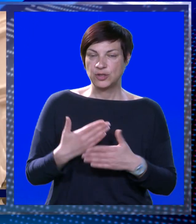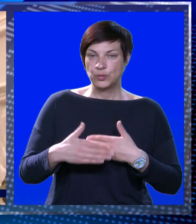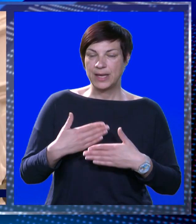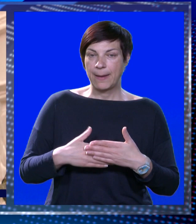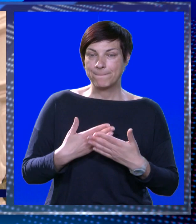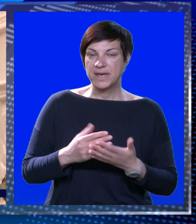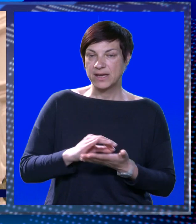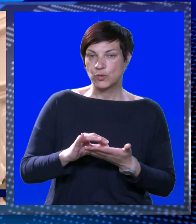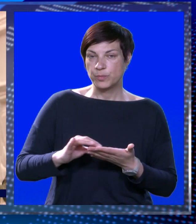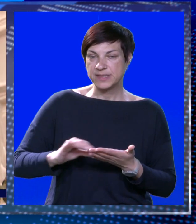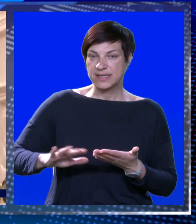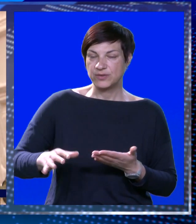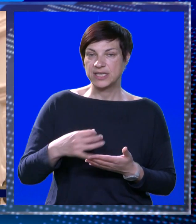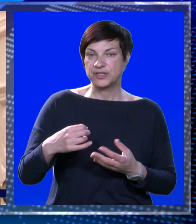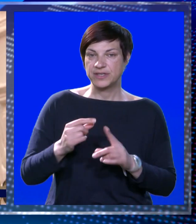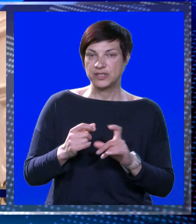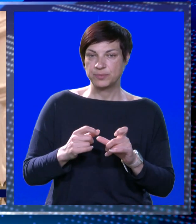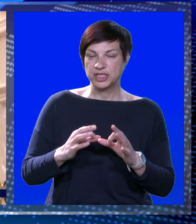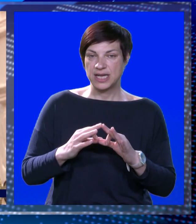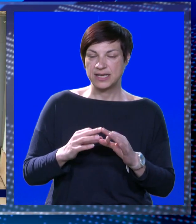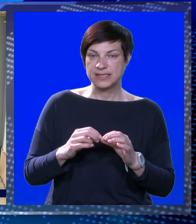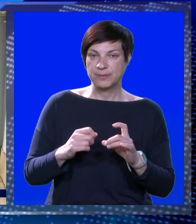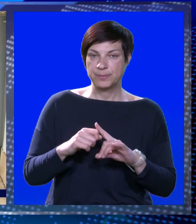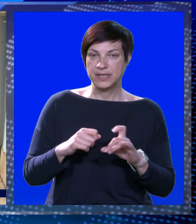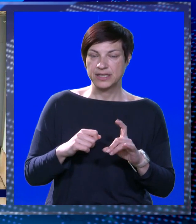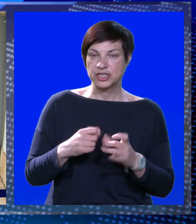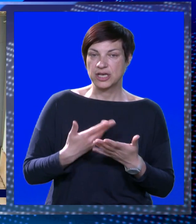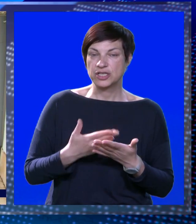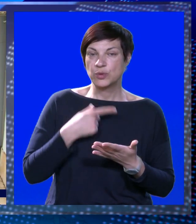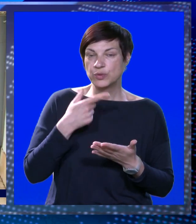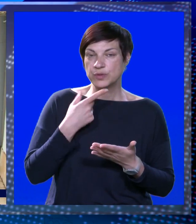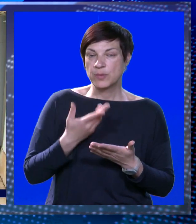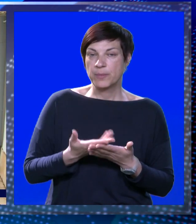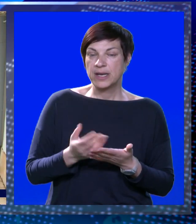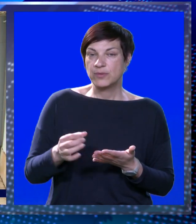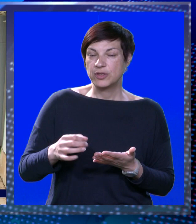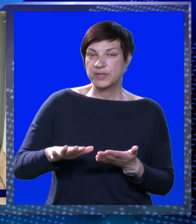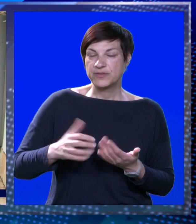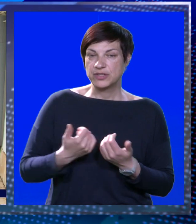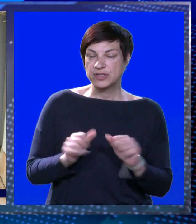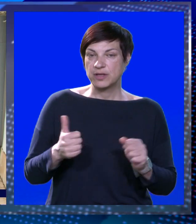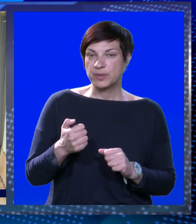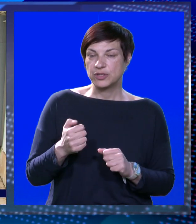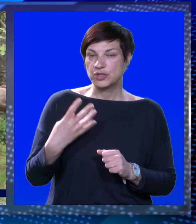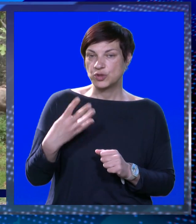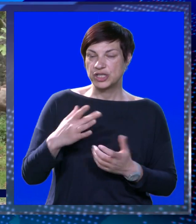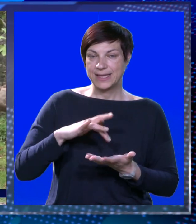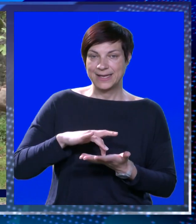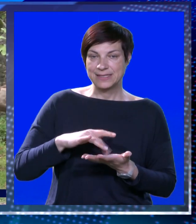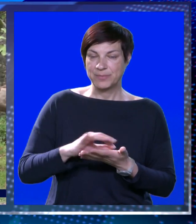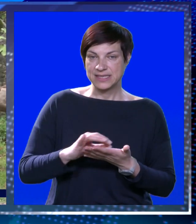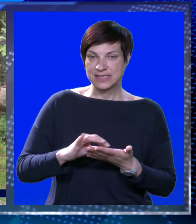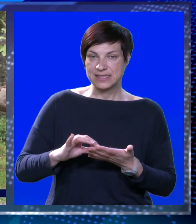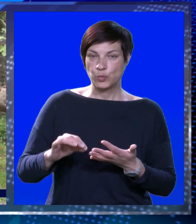Tu je i prag upisane djece u dječjem vrtiću Pčelica Brkić ističe, kako je u spomenutom dječjem vrtiću, slobodno 114